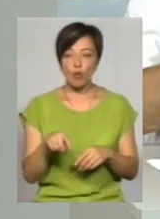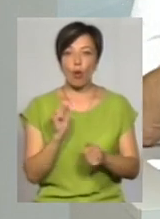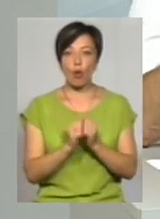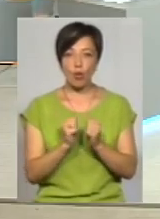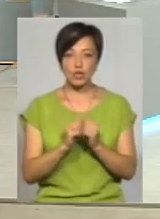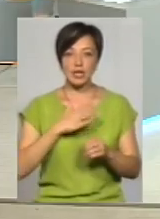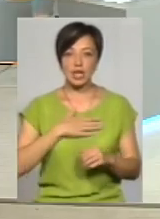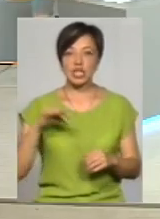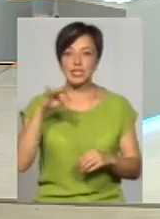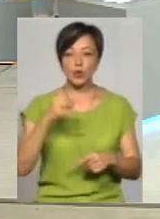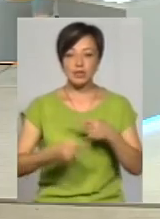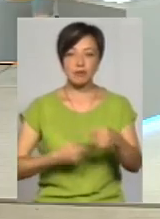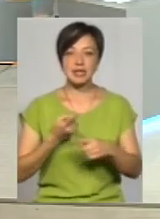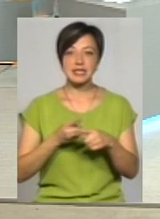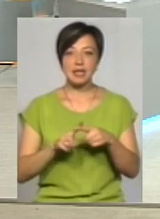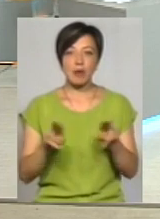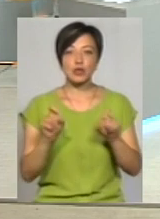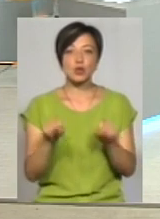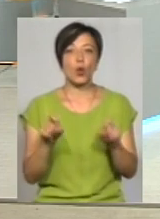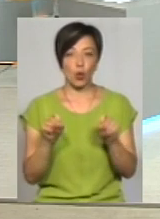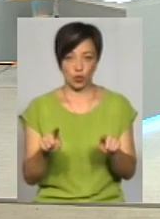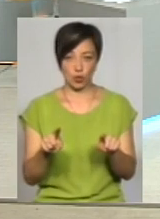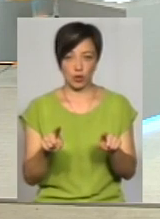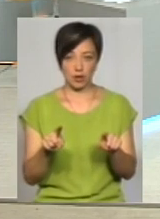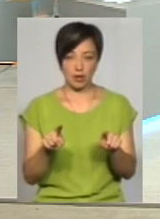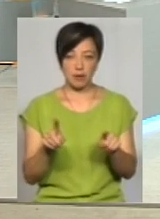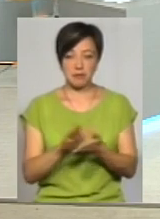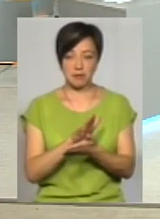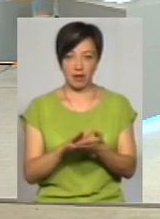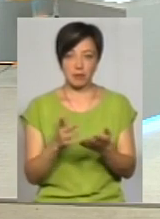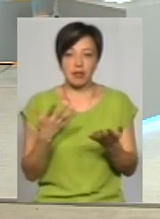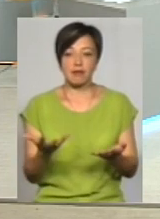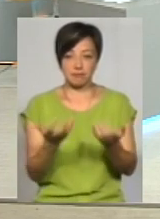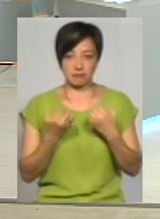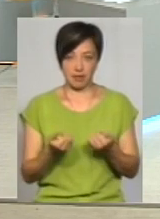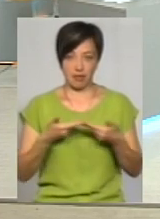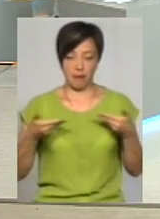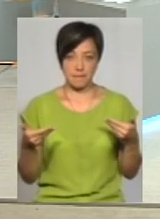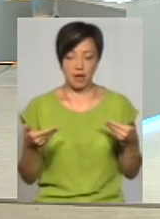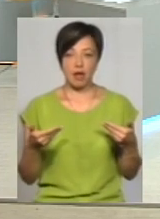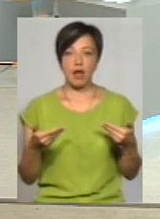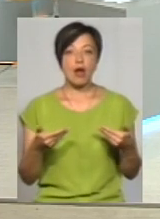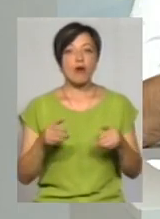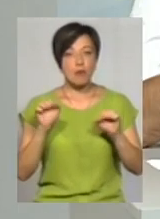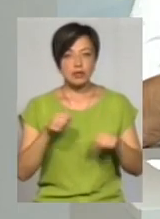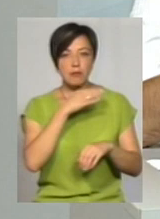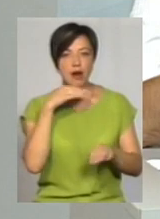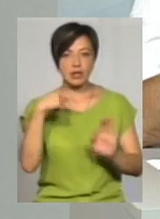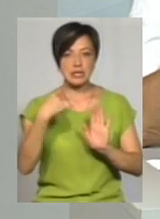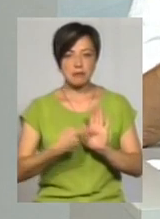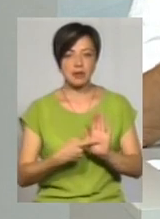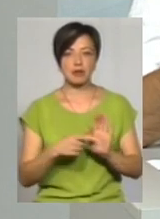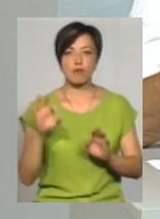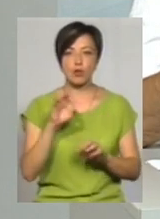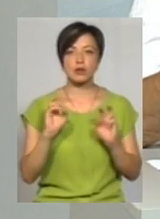наша історична спадщина, це знаєте, як то золото, безоплатне золото, яке нам досталось. Дуже багато може бути запитань про те,